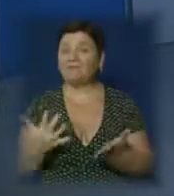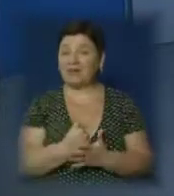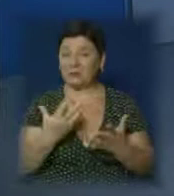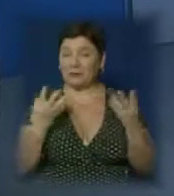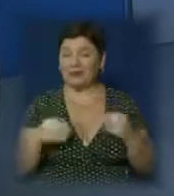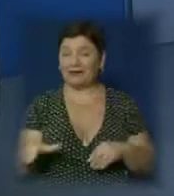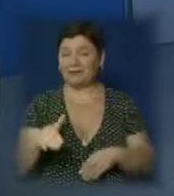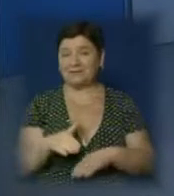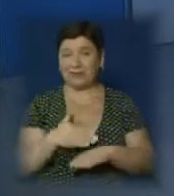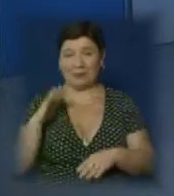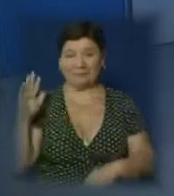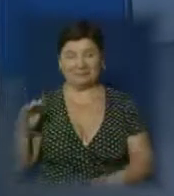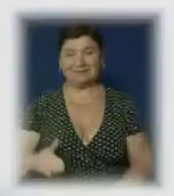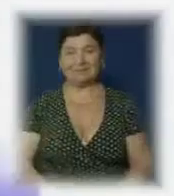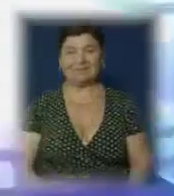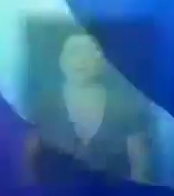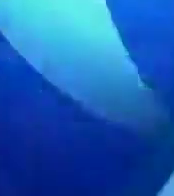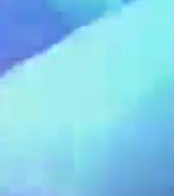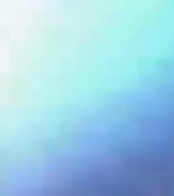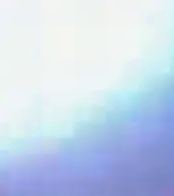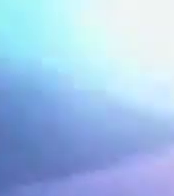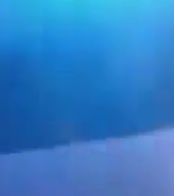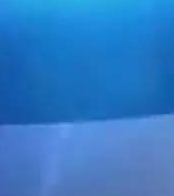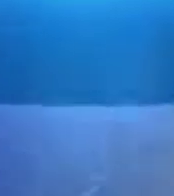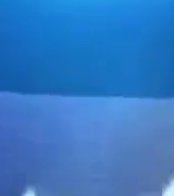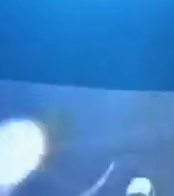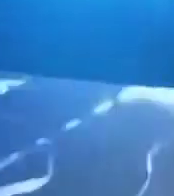і на все добре. Дякую.